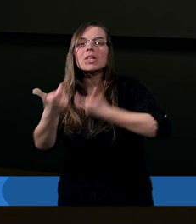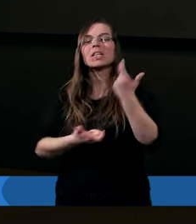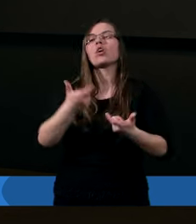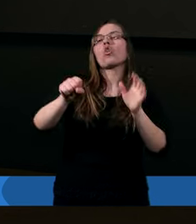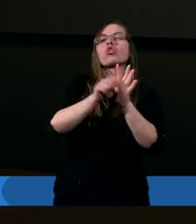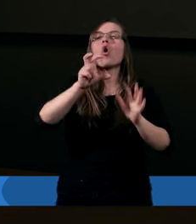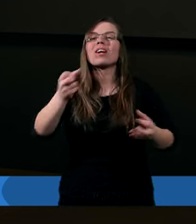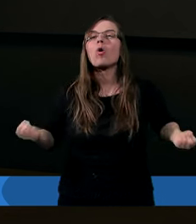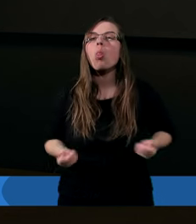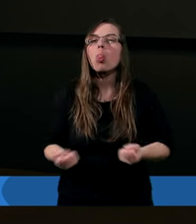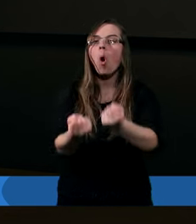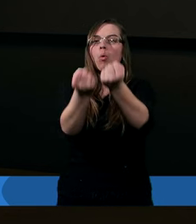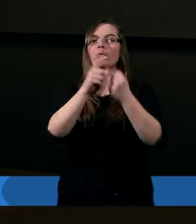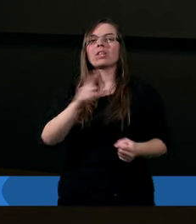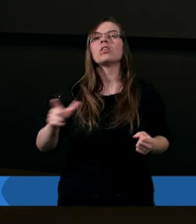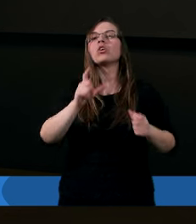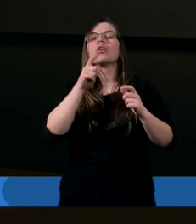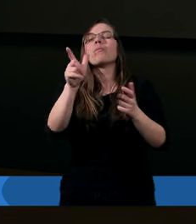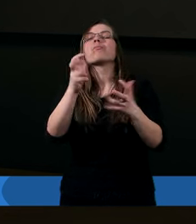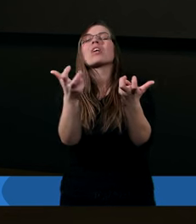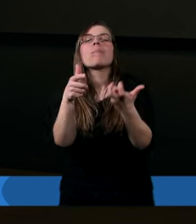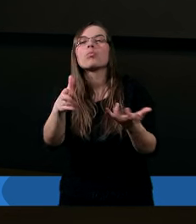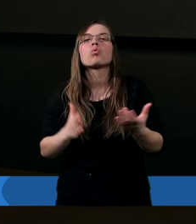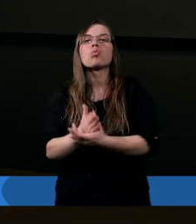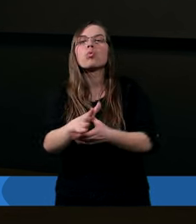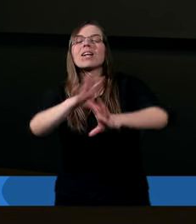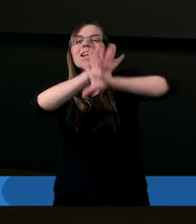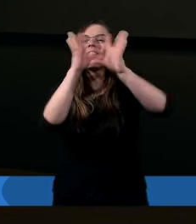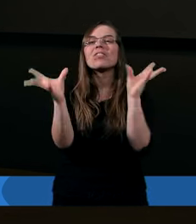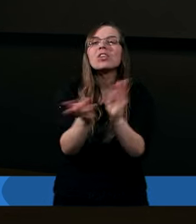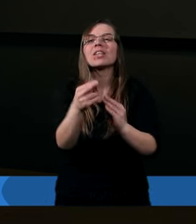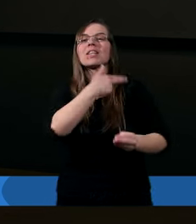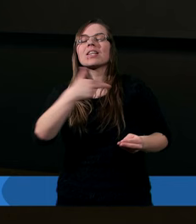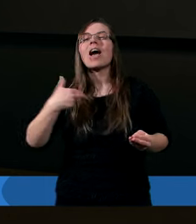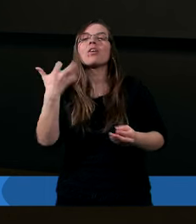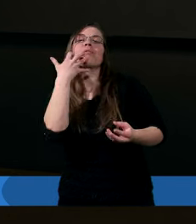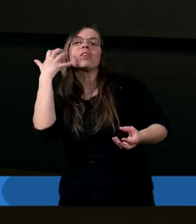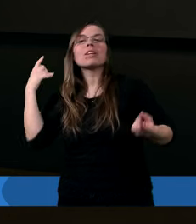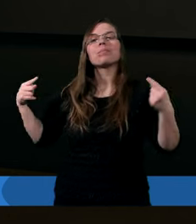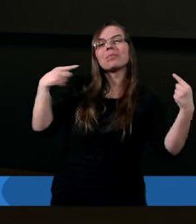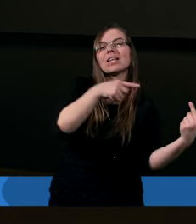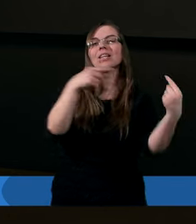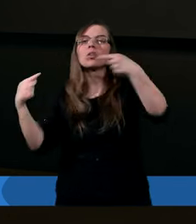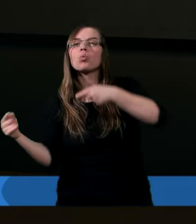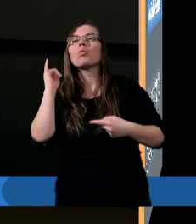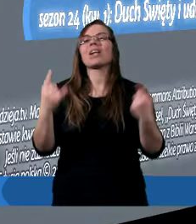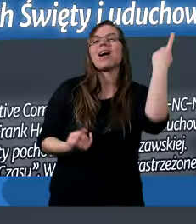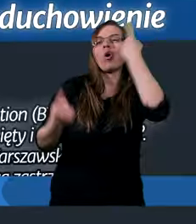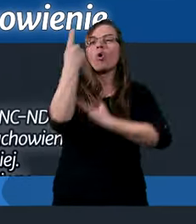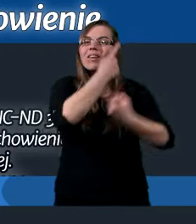czego dąży, czemu służą te wszystkie nasze wcześniejsze dyskusje i rozważania.